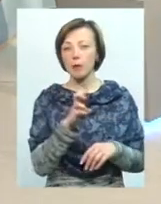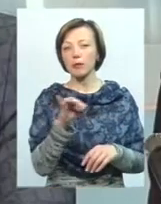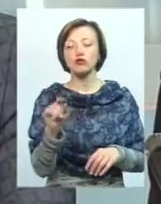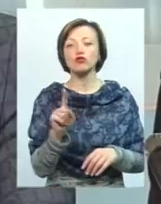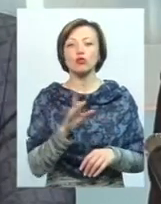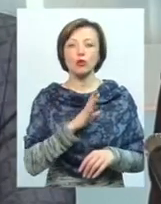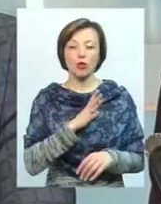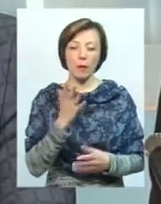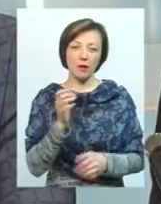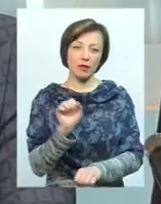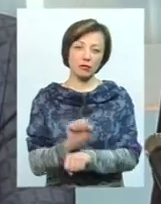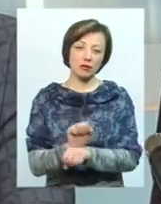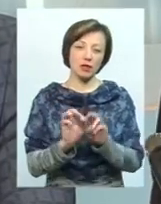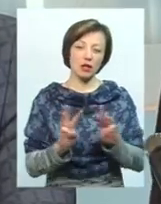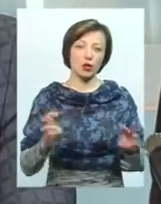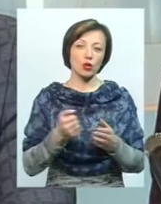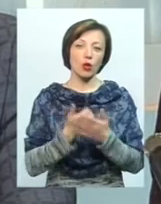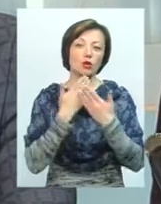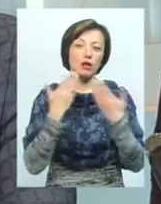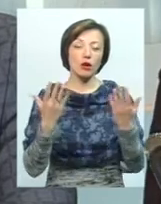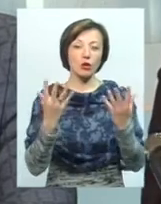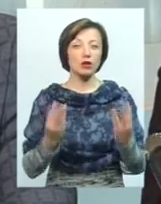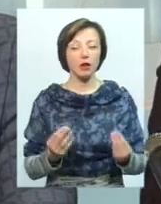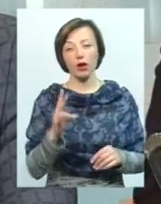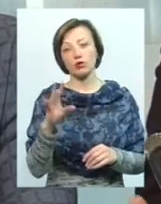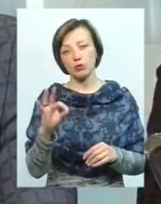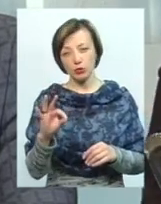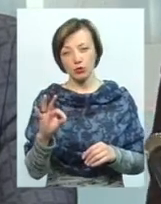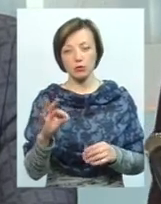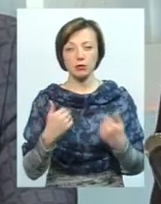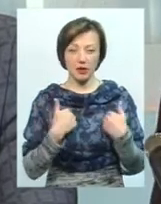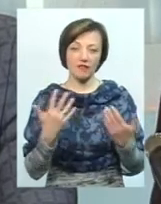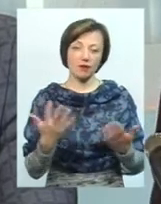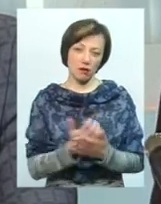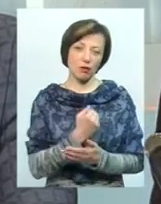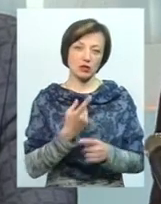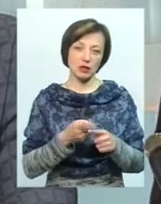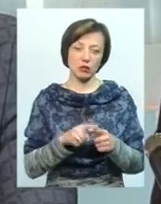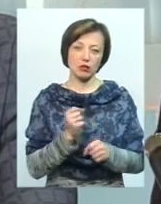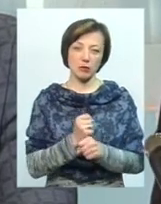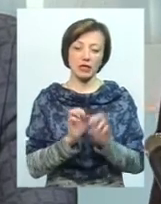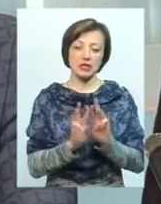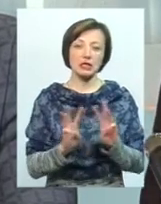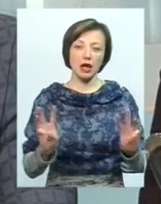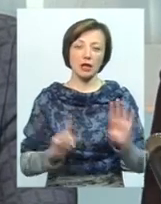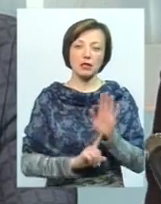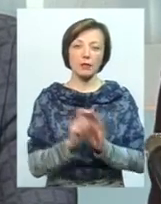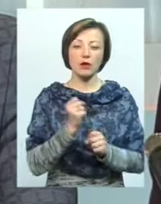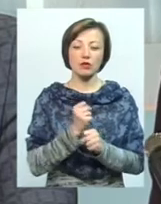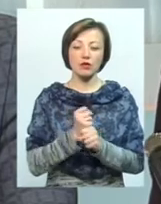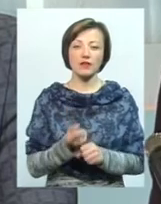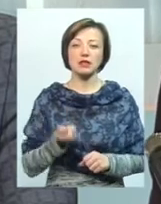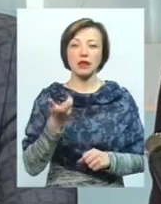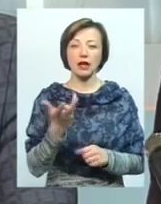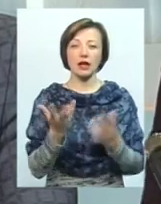сайт висів до останнього дня, але мені вдалося це зробити. Сайт запрацював саме за кілька днів до